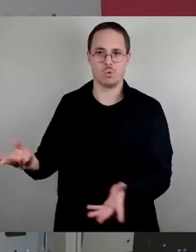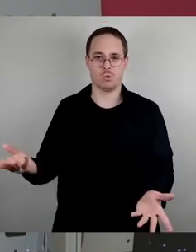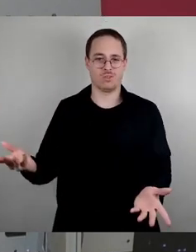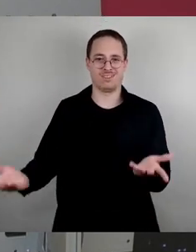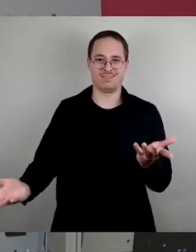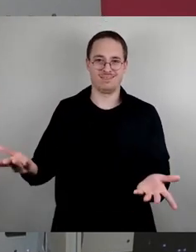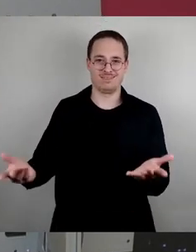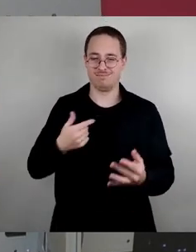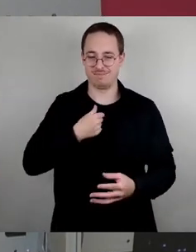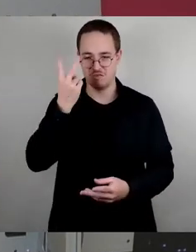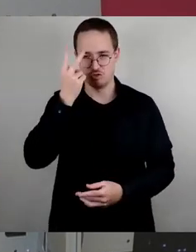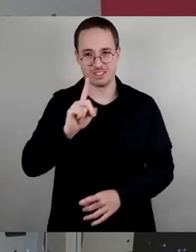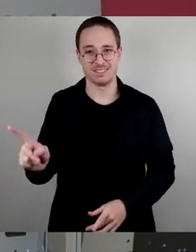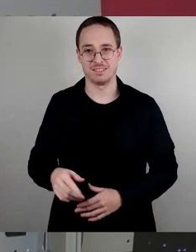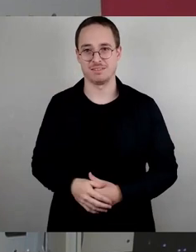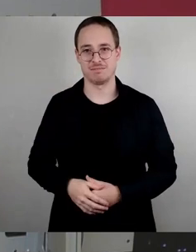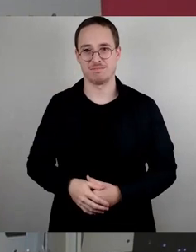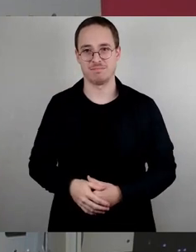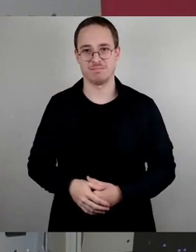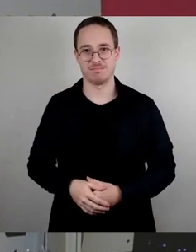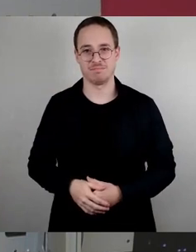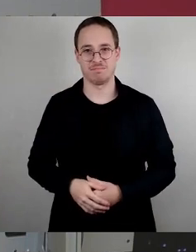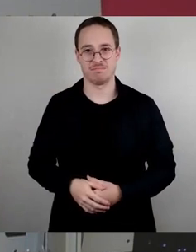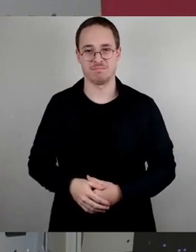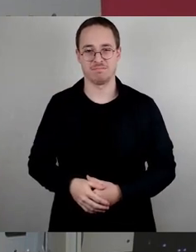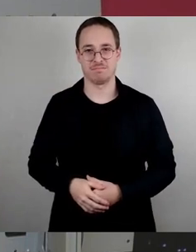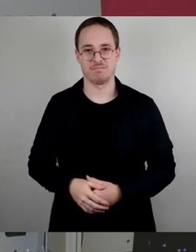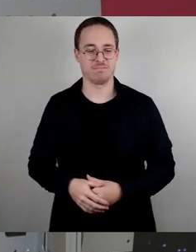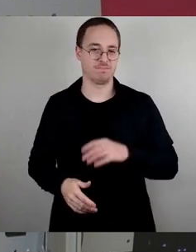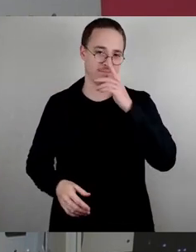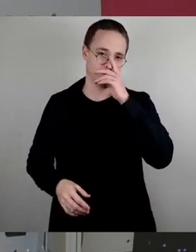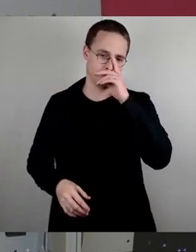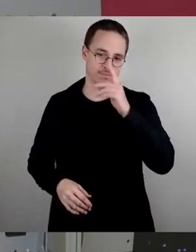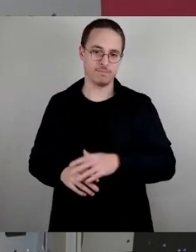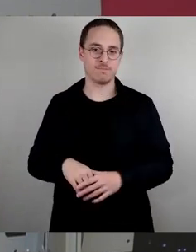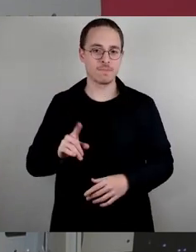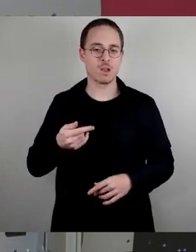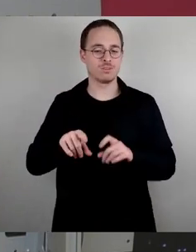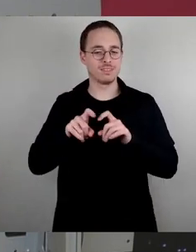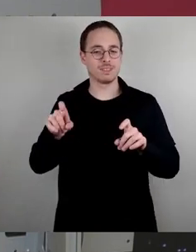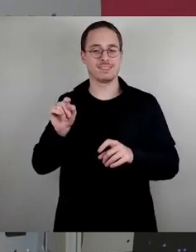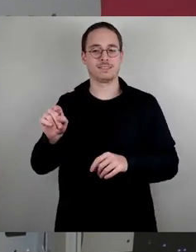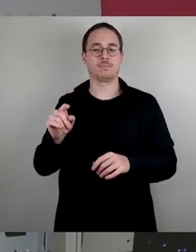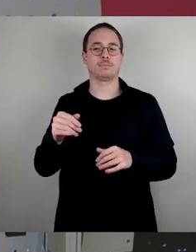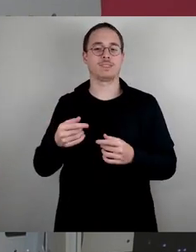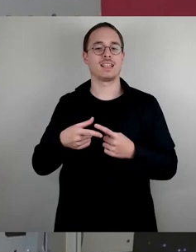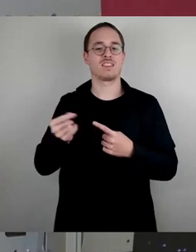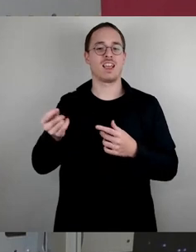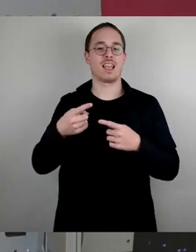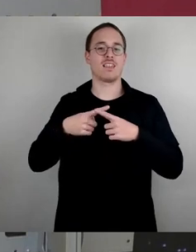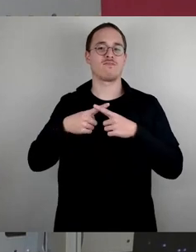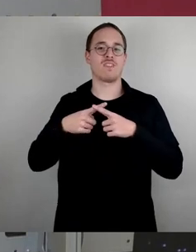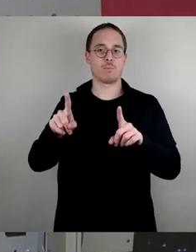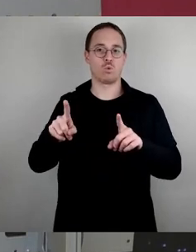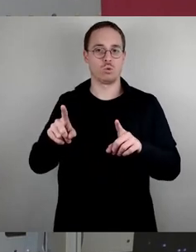teilweise geführt worden ist. Ich glaube, wir haben auch mit dem Zweckentbremdungsverbot in Dresden ausreichend Möglichkeiten,